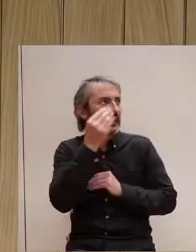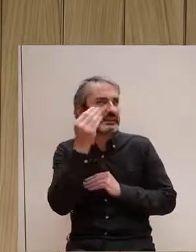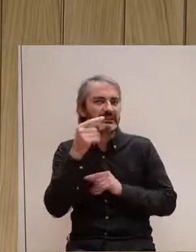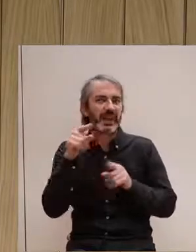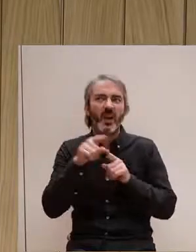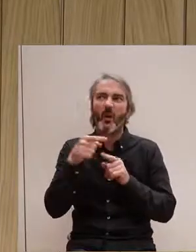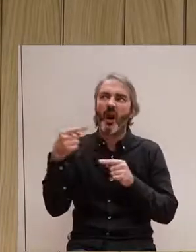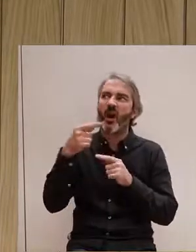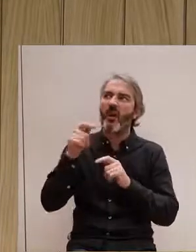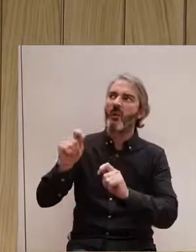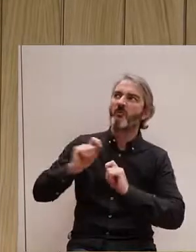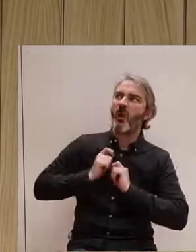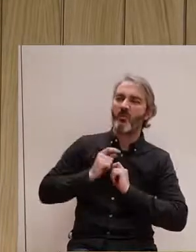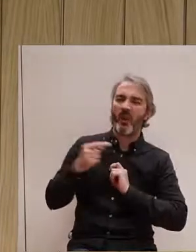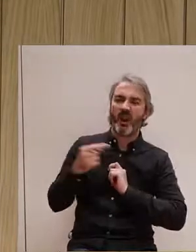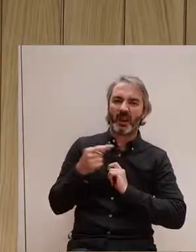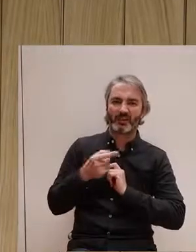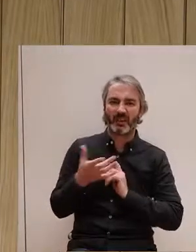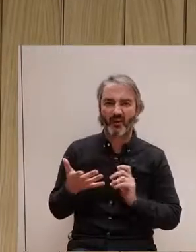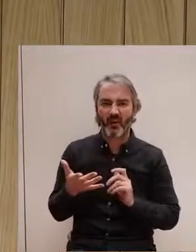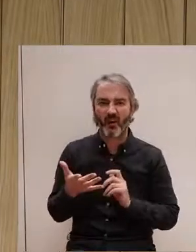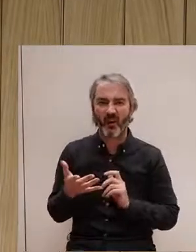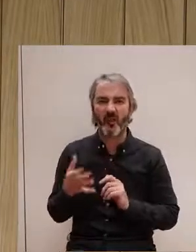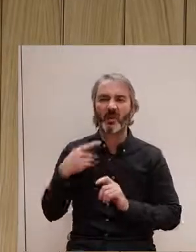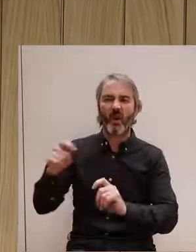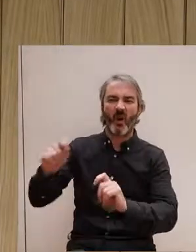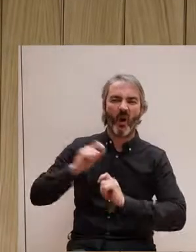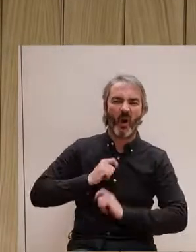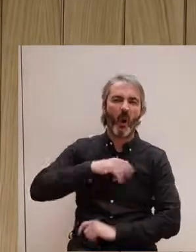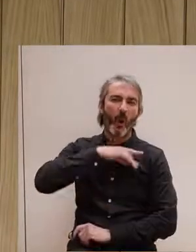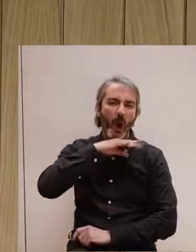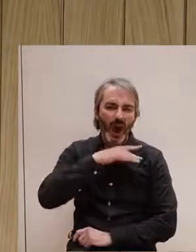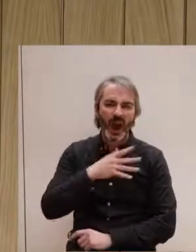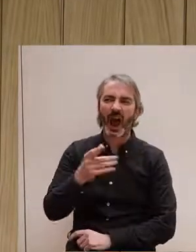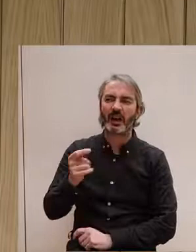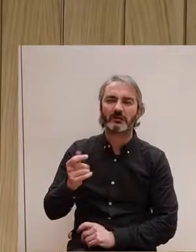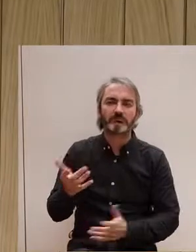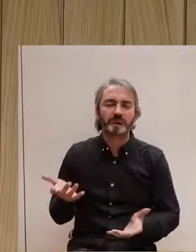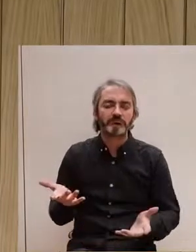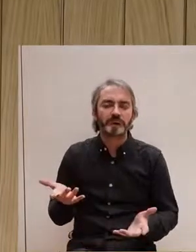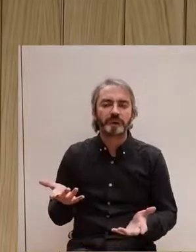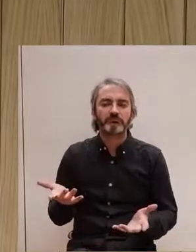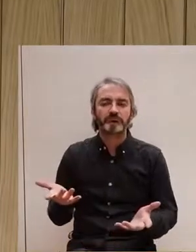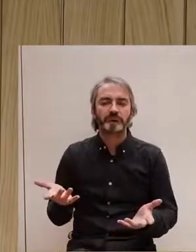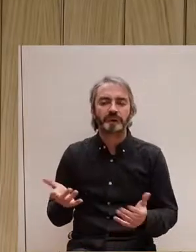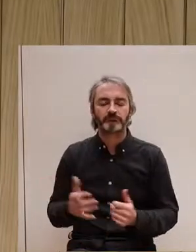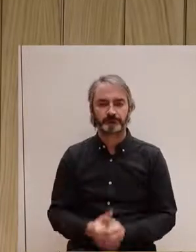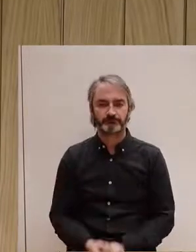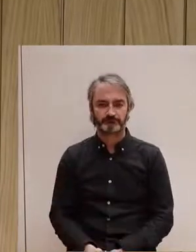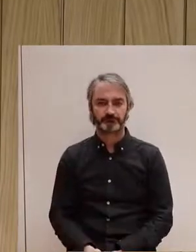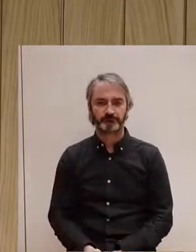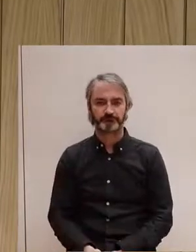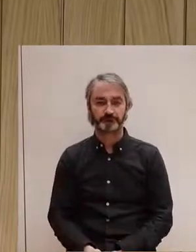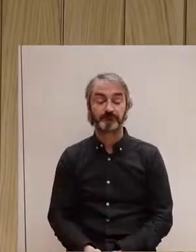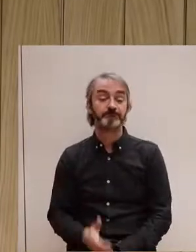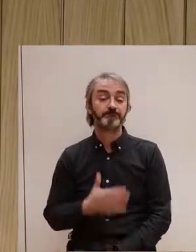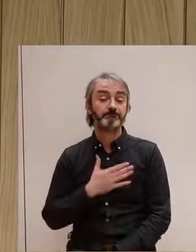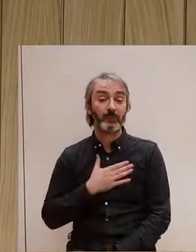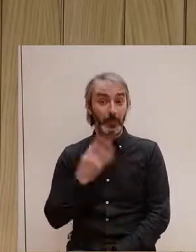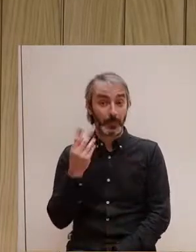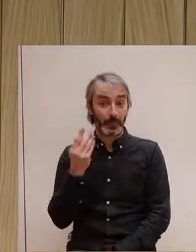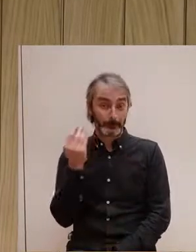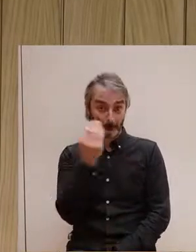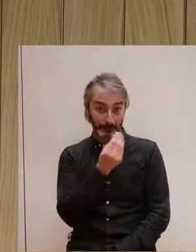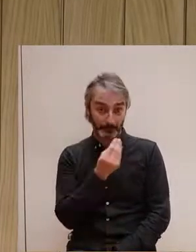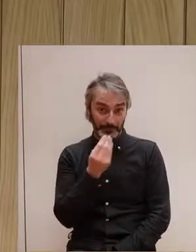un judici extern anomenant-les guarres, sí? I llavors creiem que, i fins